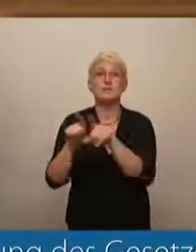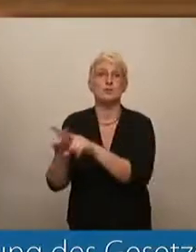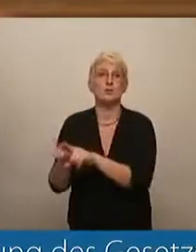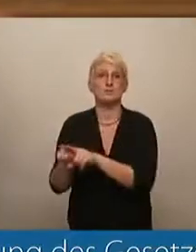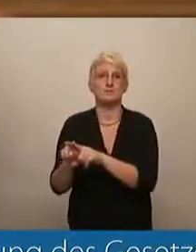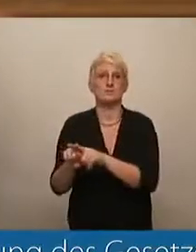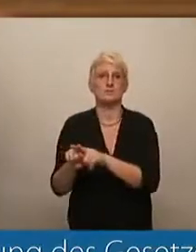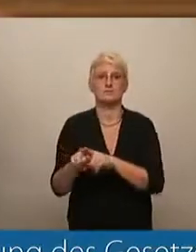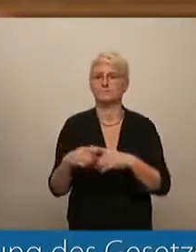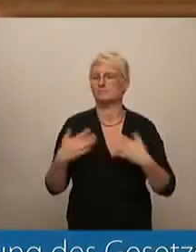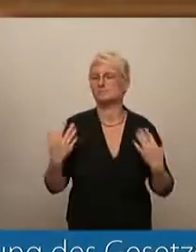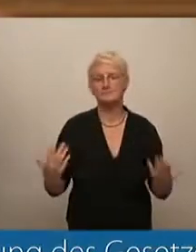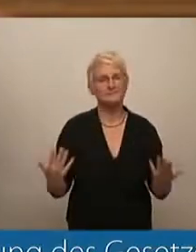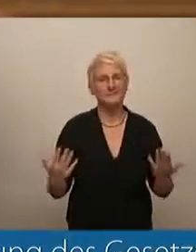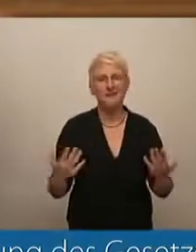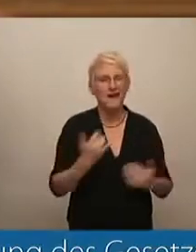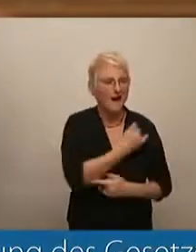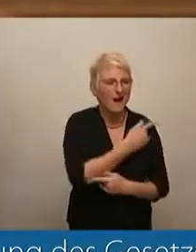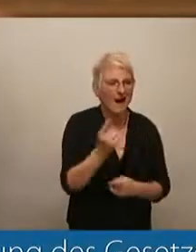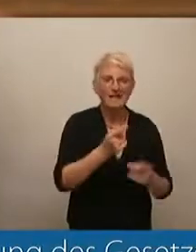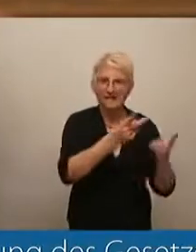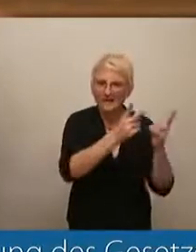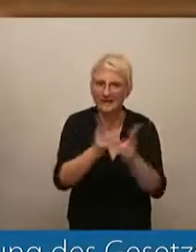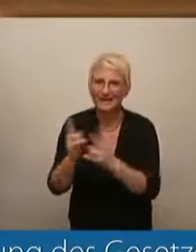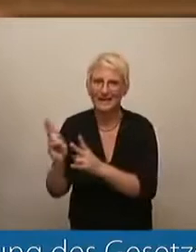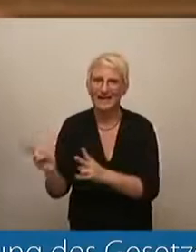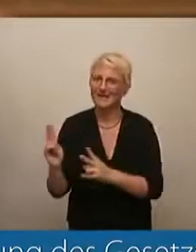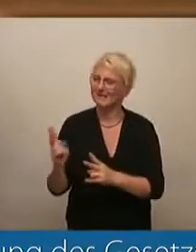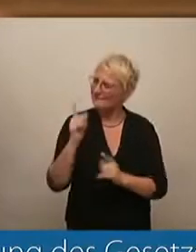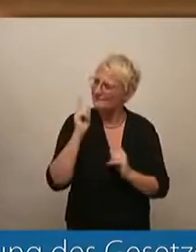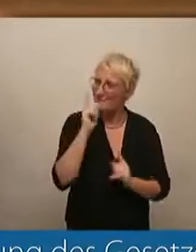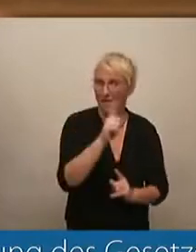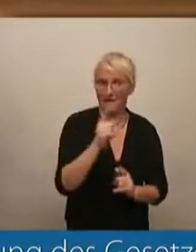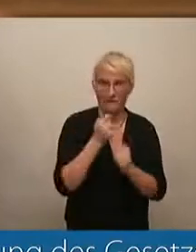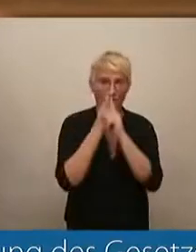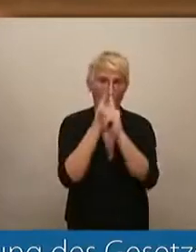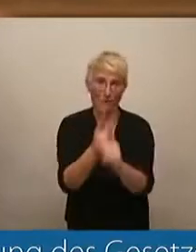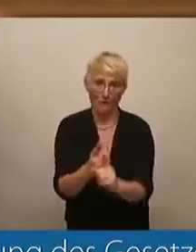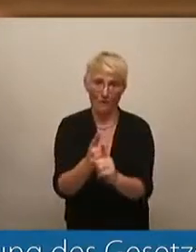Niemandem bleibt etwas schuldig, außer der gegenseitigen Liebe.